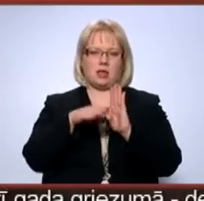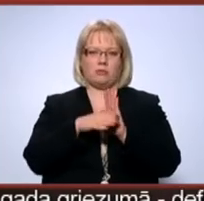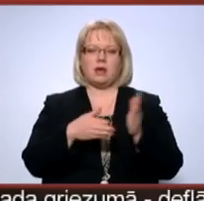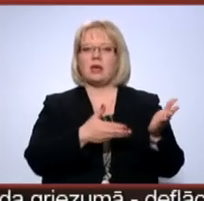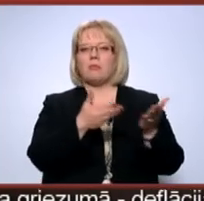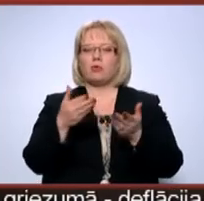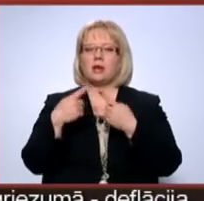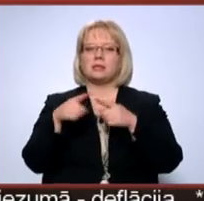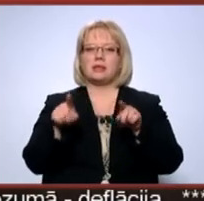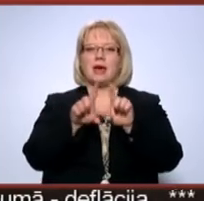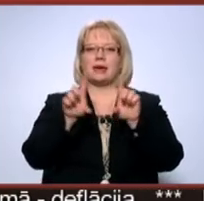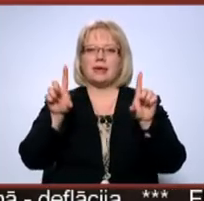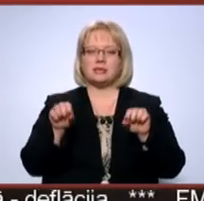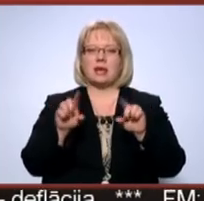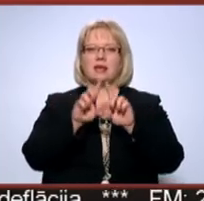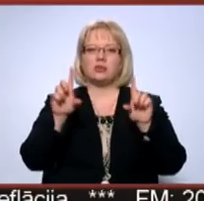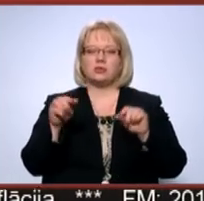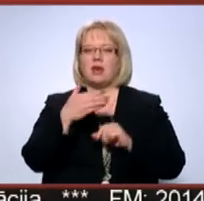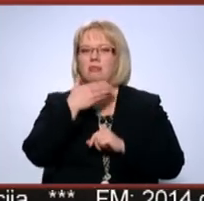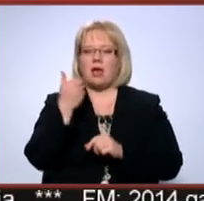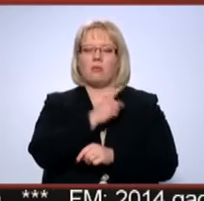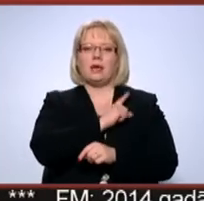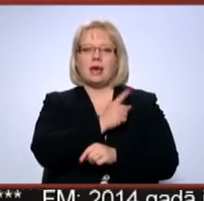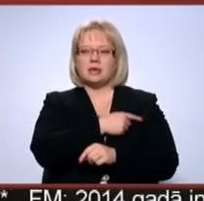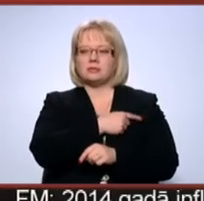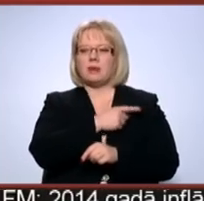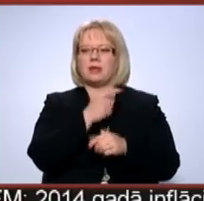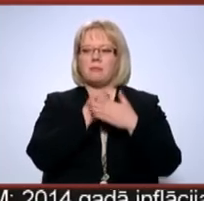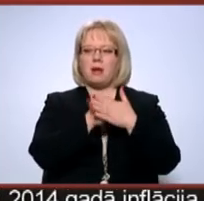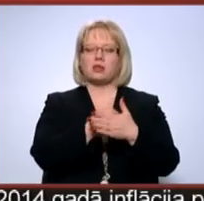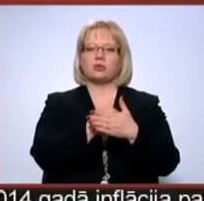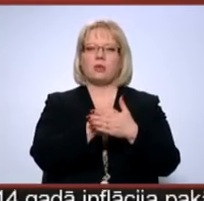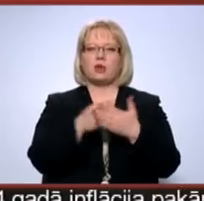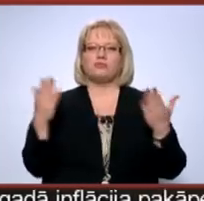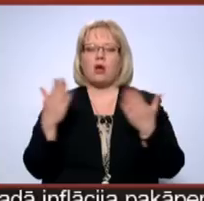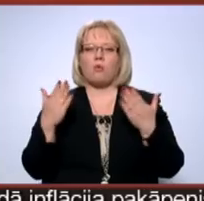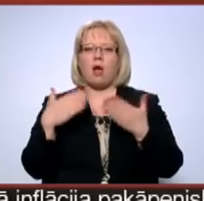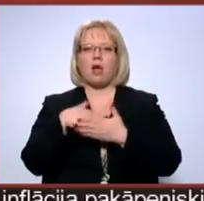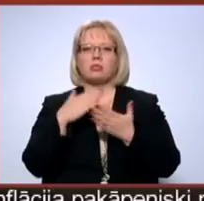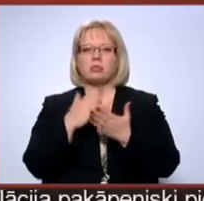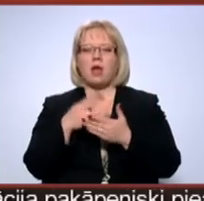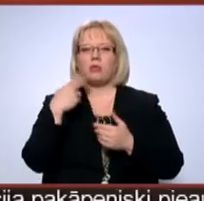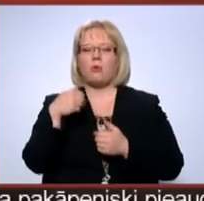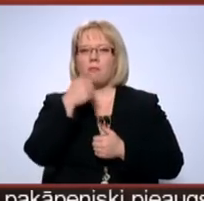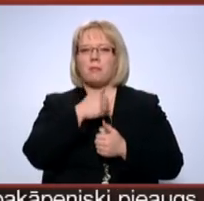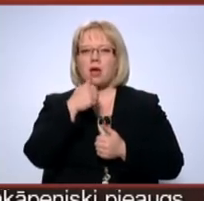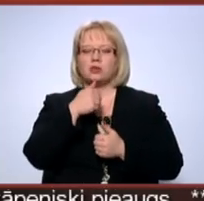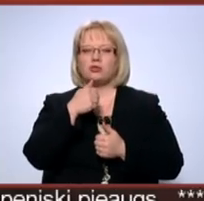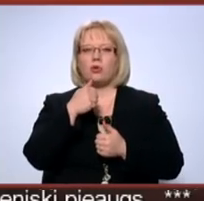institūcijā nav iespējams valstoties tikai uz kaut kādu daļu no personā un